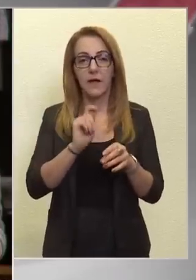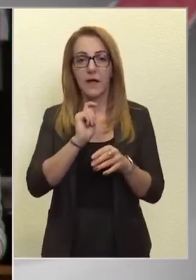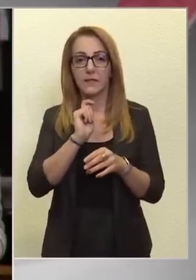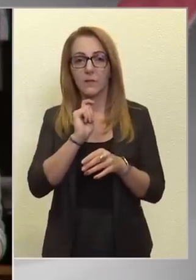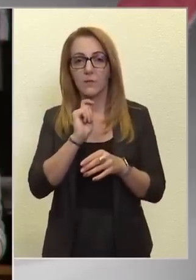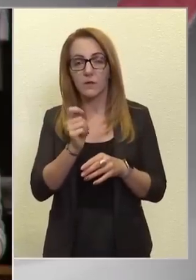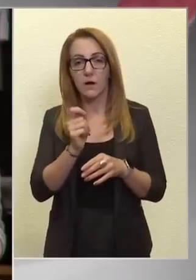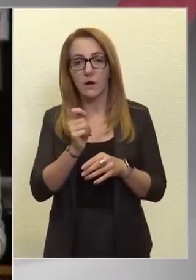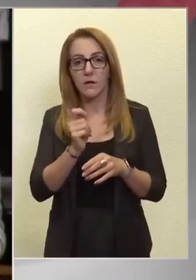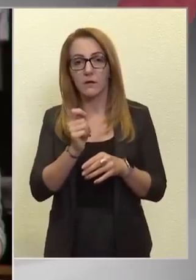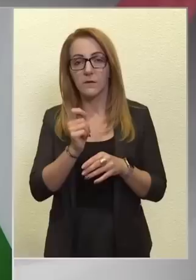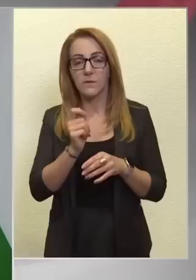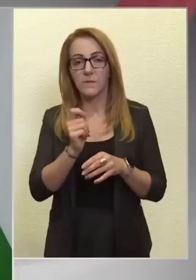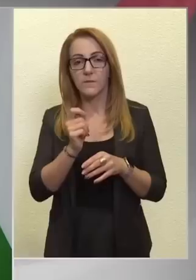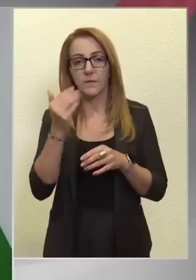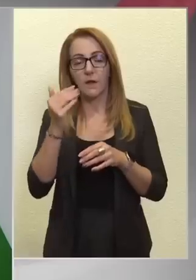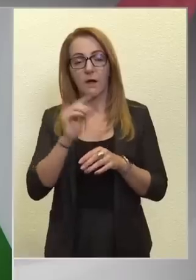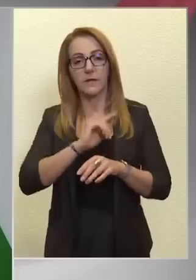haderőfejlesztésben?